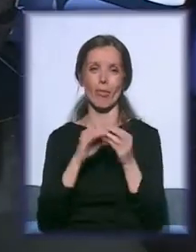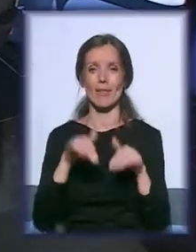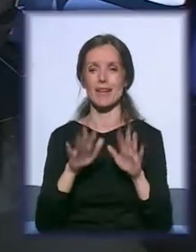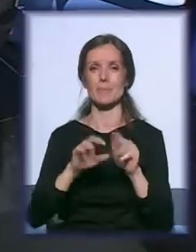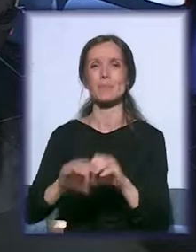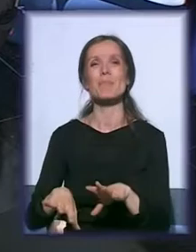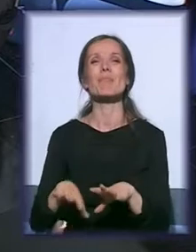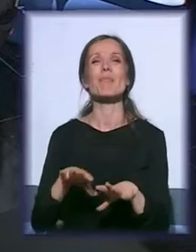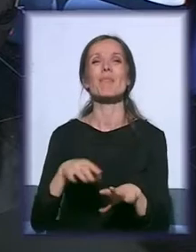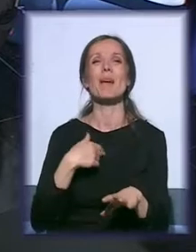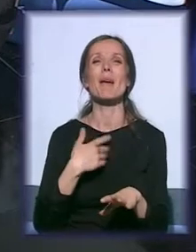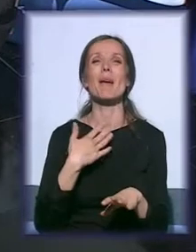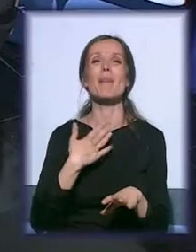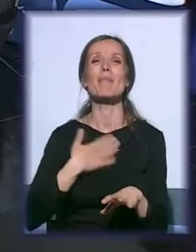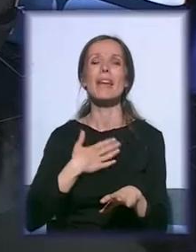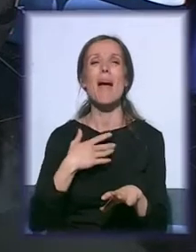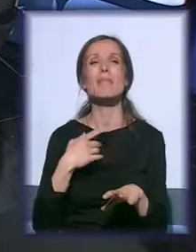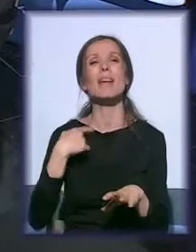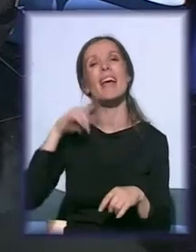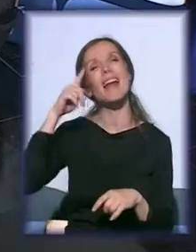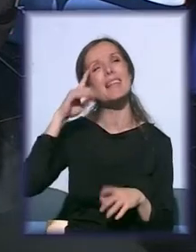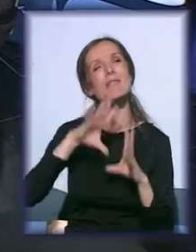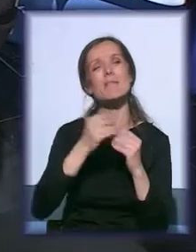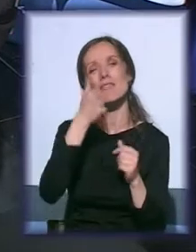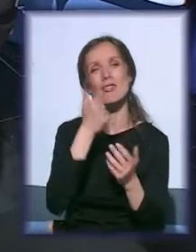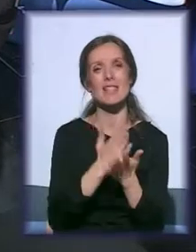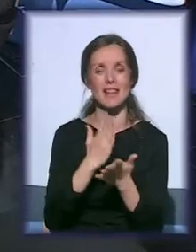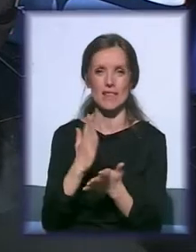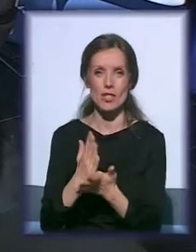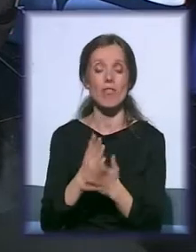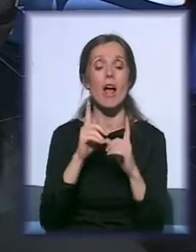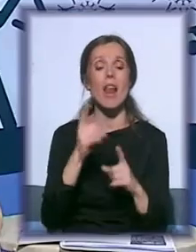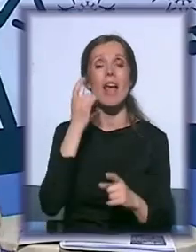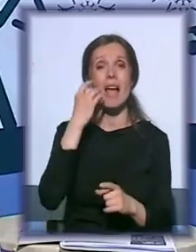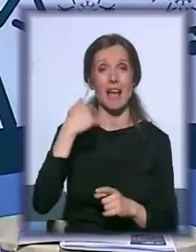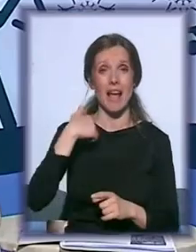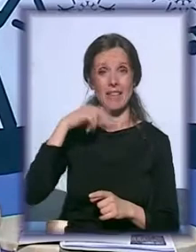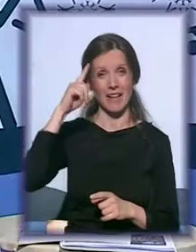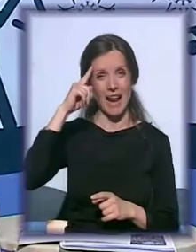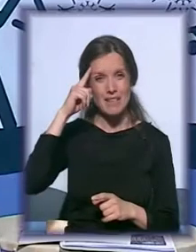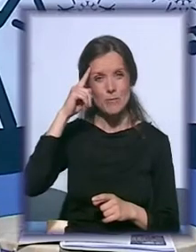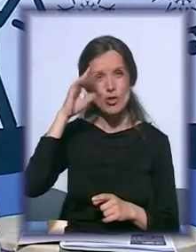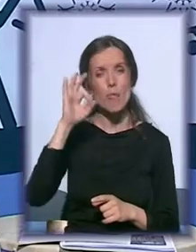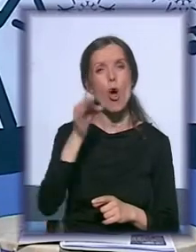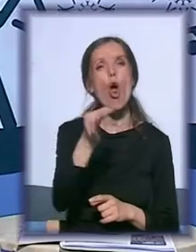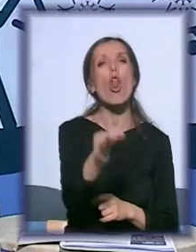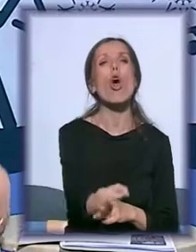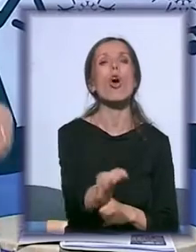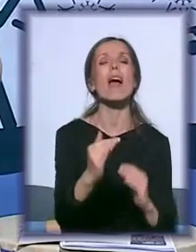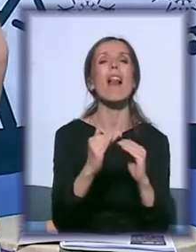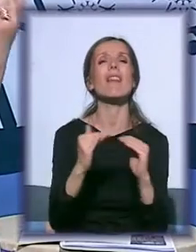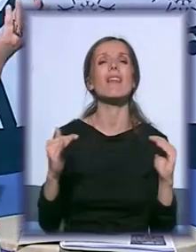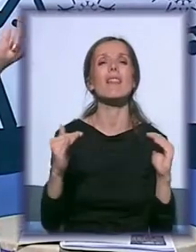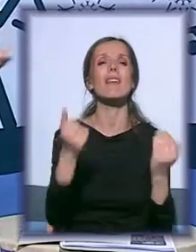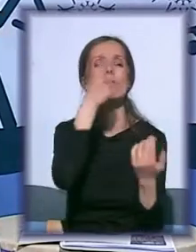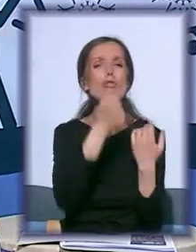Baš mi prije razmišljam šta se to stalno sve dešavalo. Ali isto tako kada razmišljamo o tom lokalnom nivou, šta se to